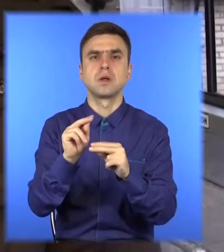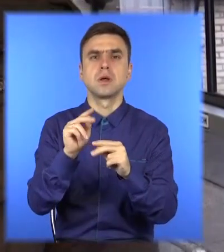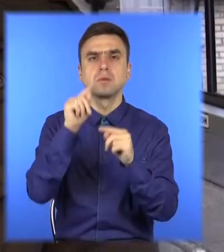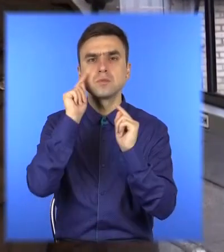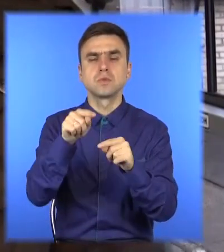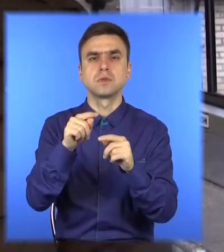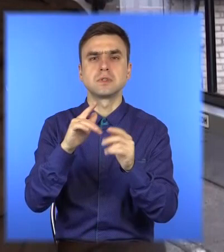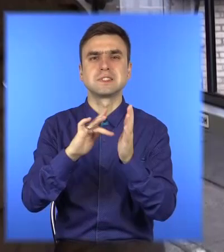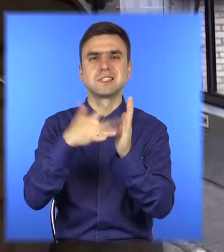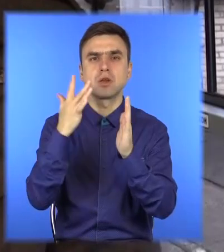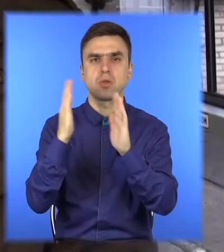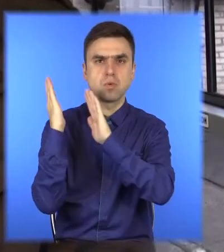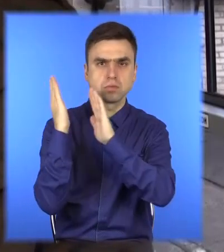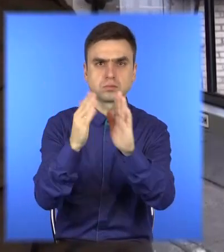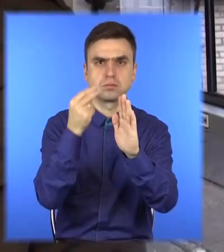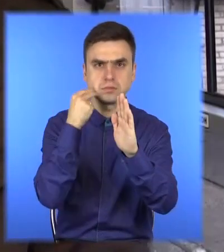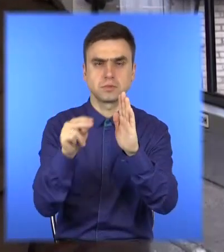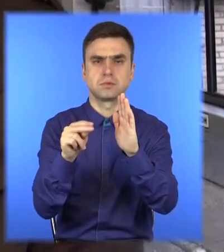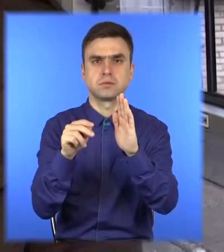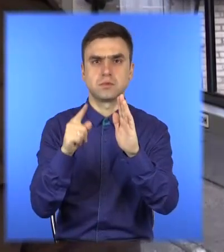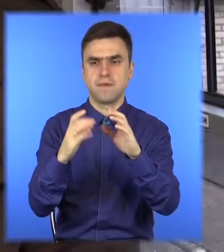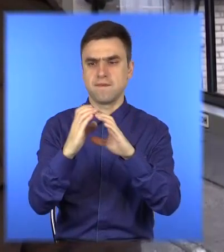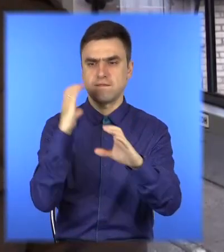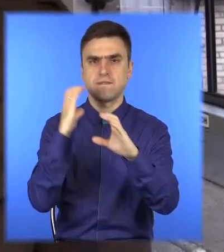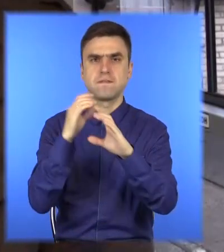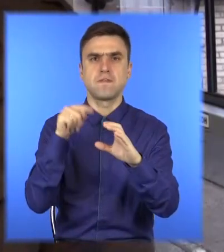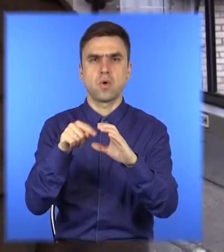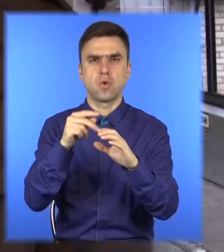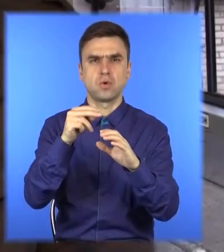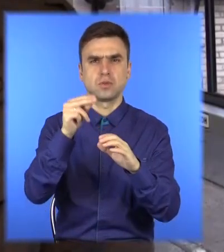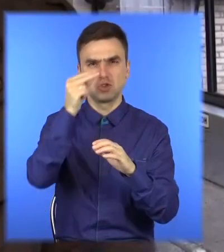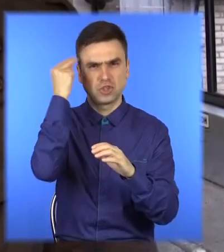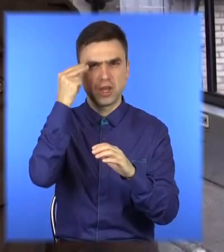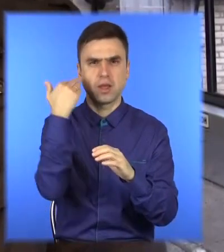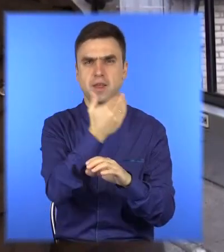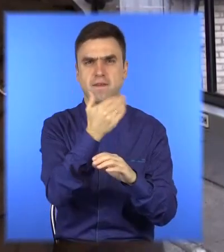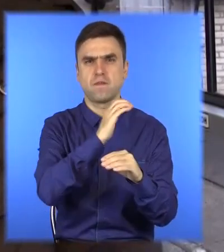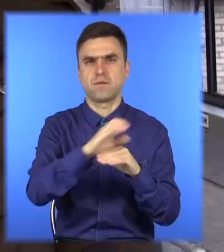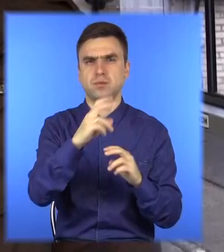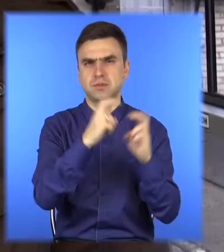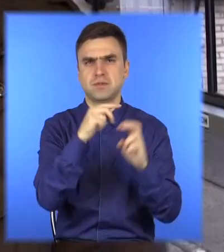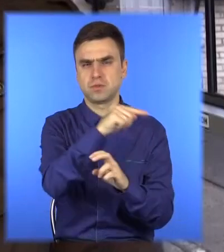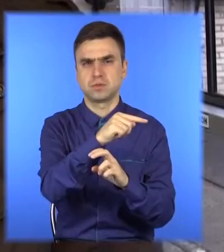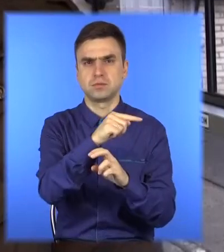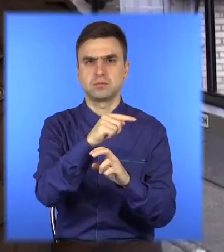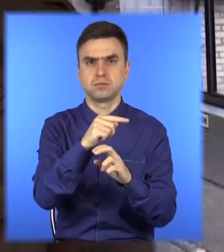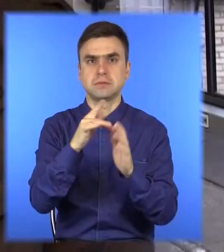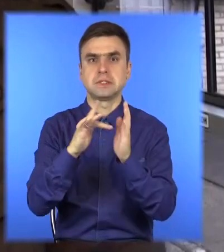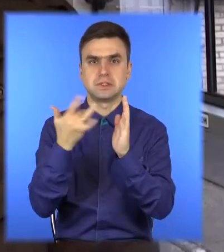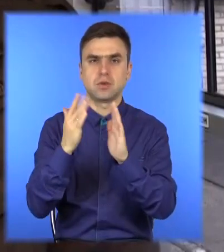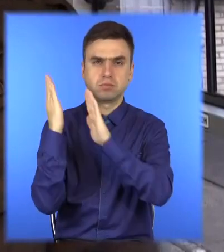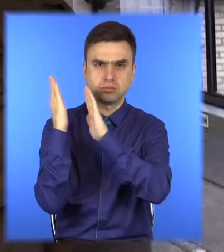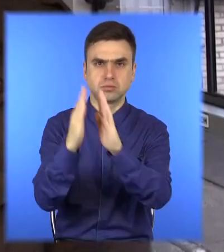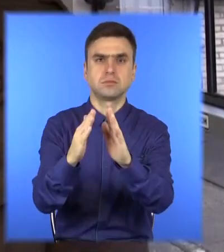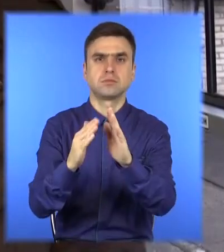стекол. Це перший вагон чешського производства «Татра Т-3», на нашому підприємі вклеєні стекла.